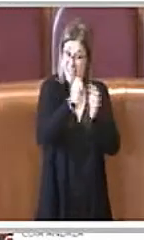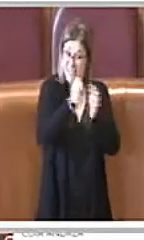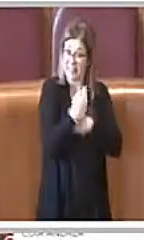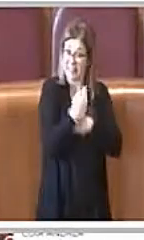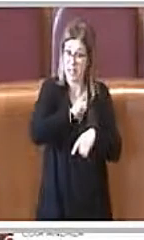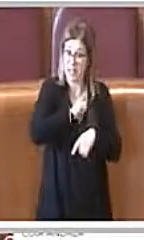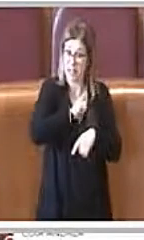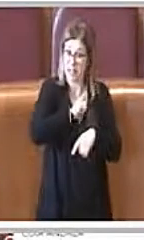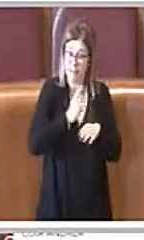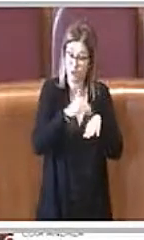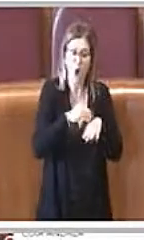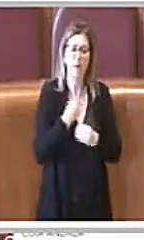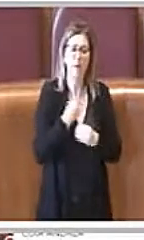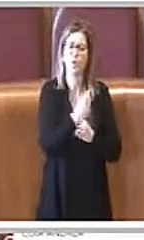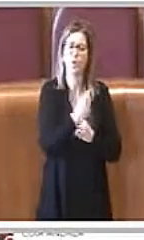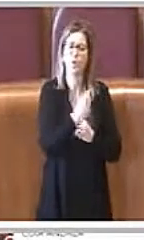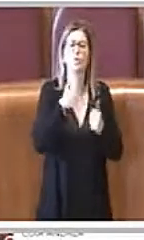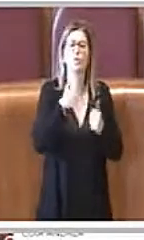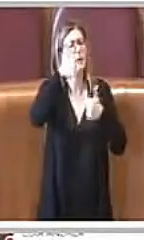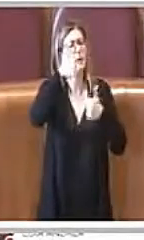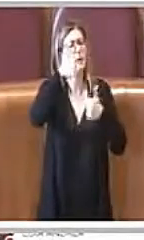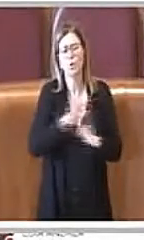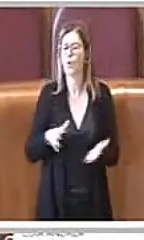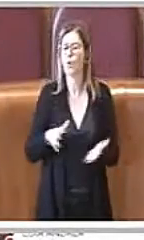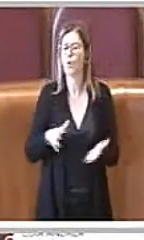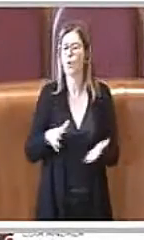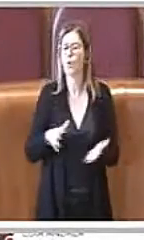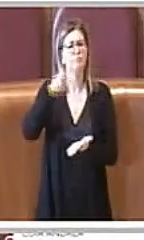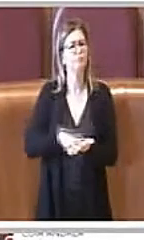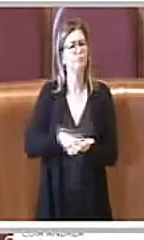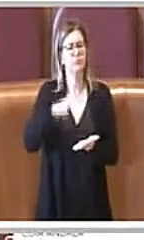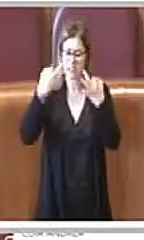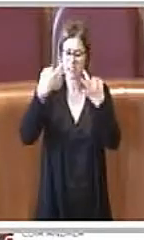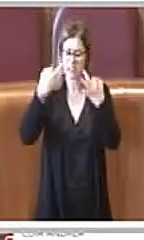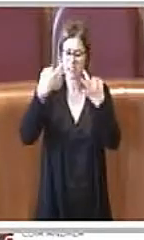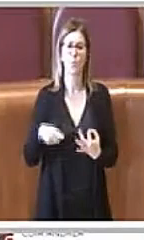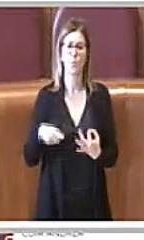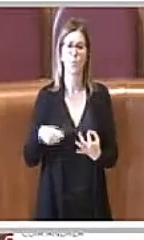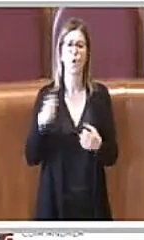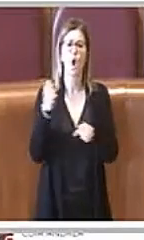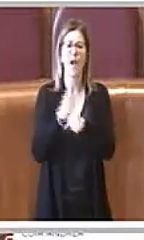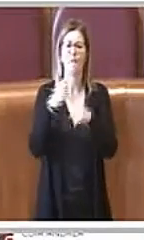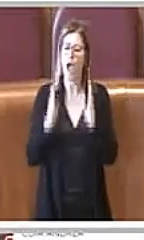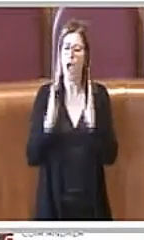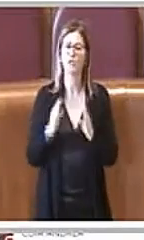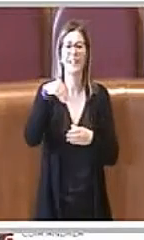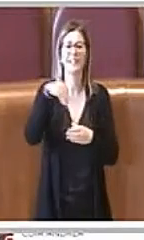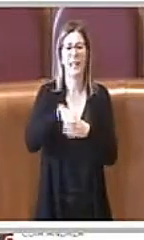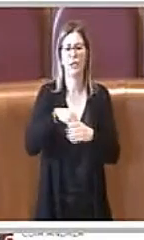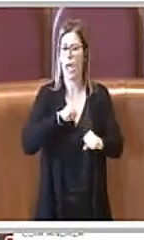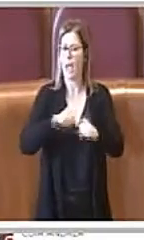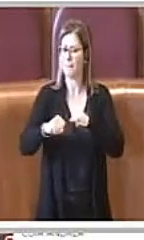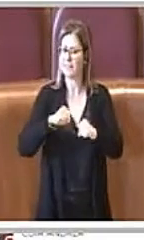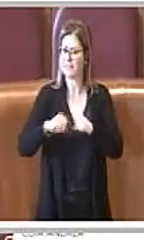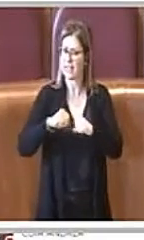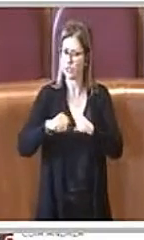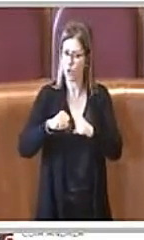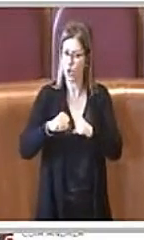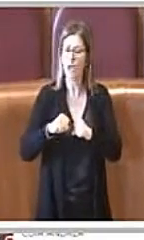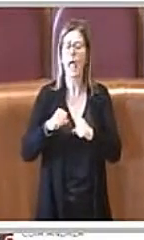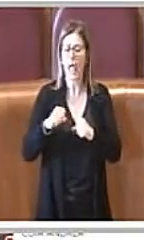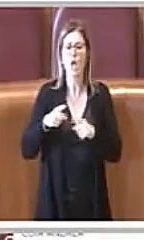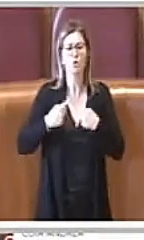riconosciuto il consolidamento del lavoro agile che già c'è nell'attività amministrativa, che già c'è e la Giunta lo sta portando avanti.